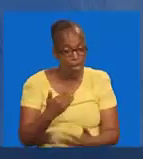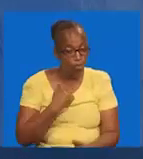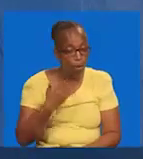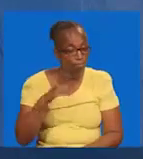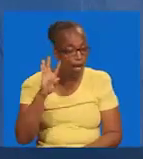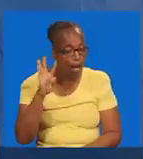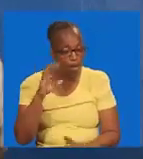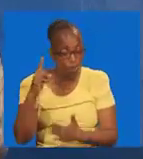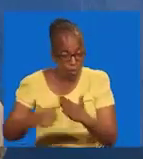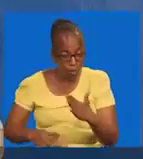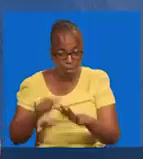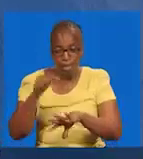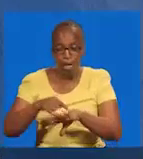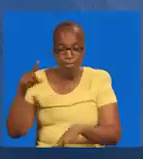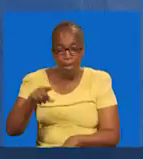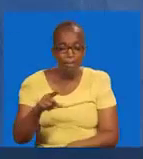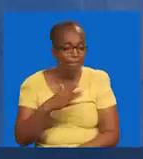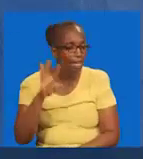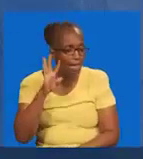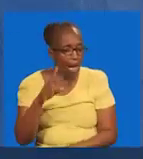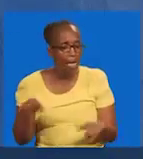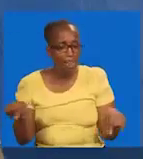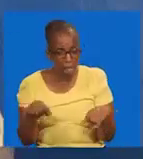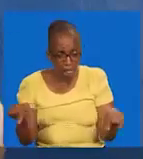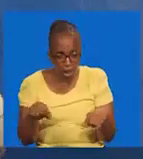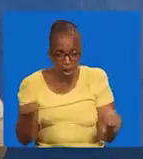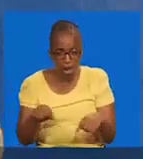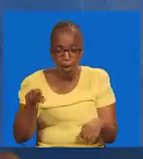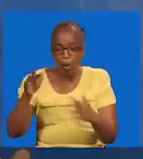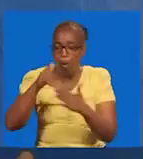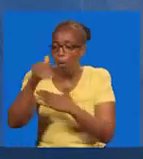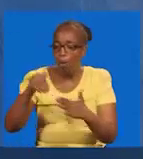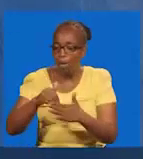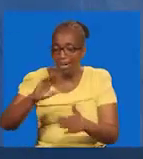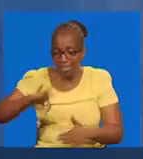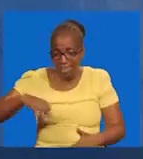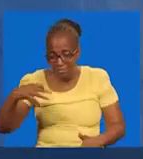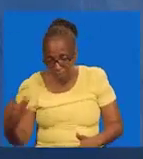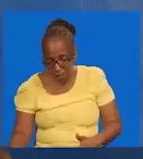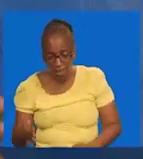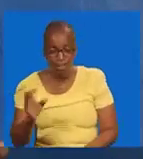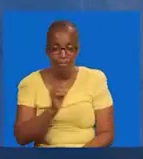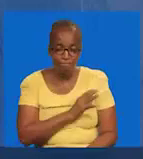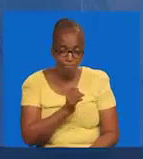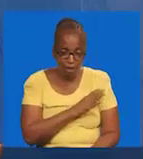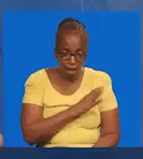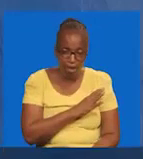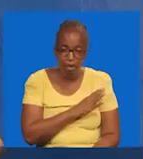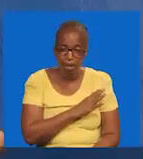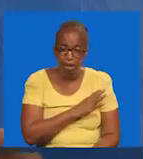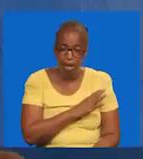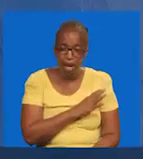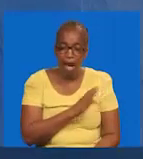ya kwamba. Hati waliposikia tetemeko. Hati walianguka kwa hofu. Waka ogopa.